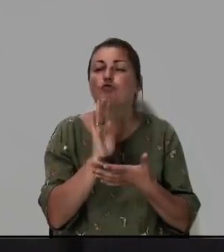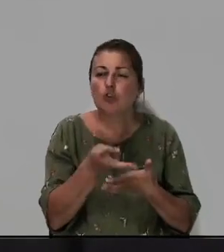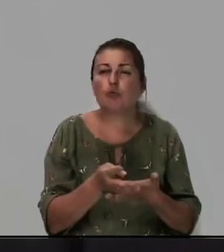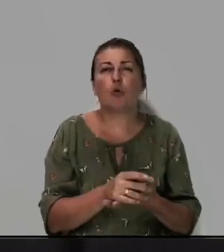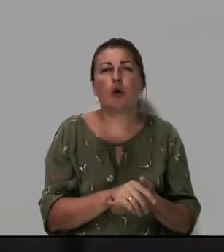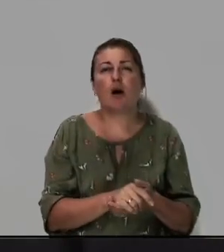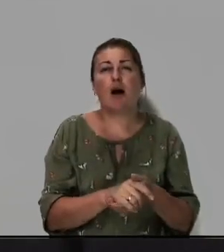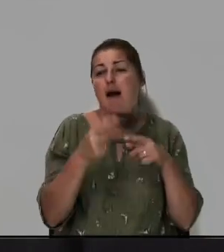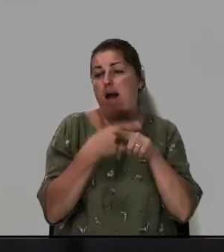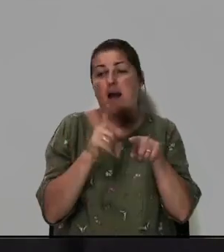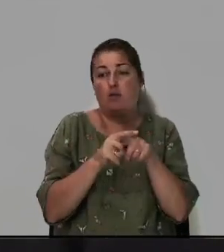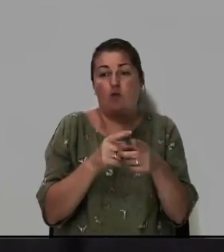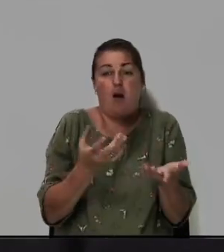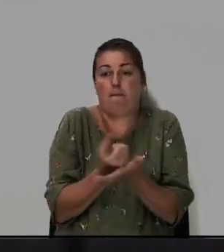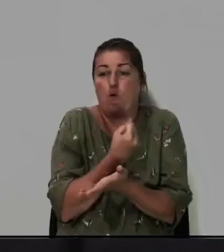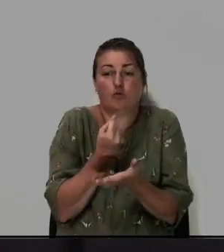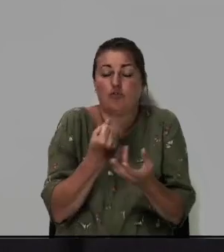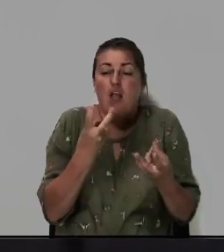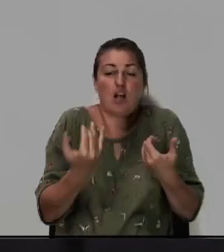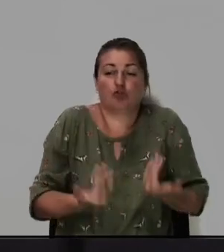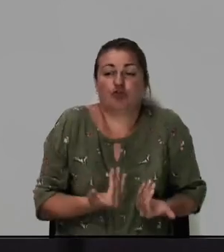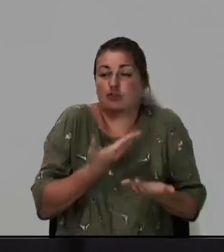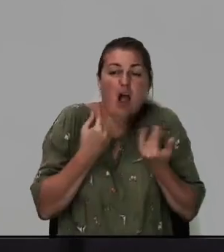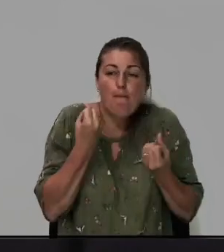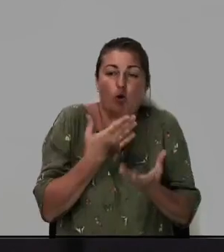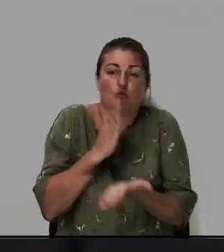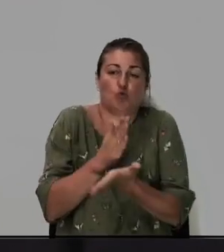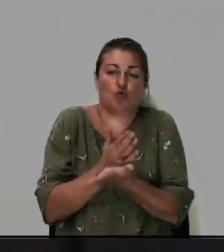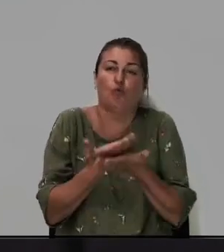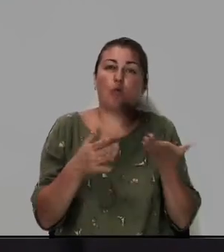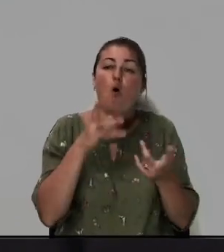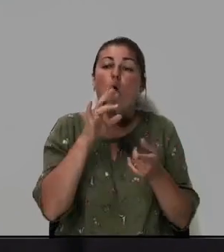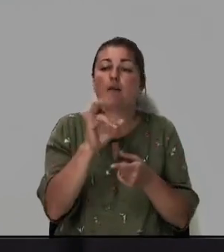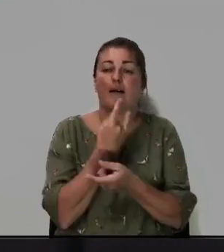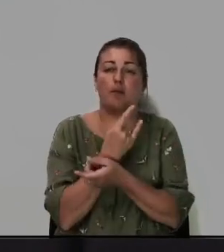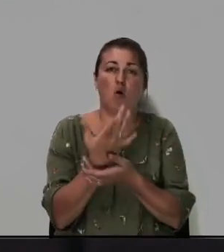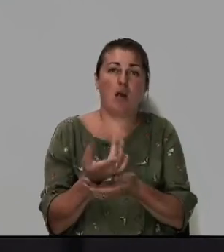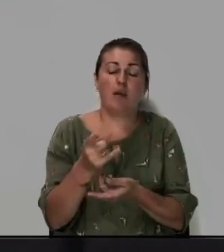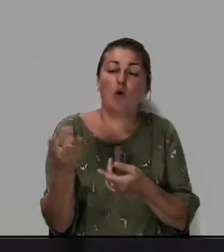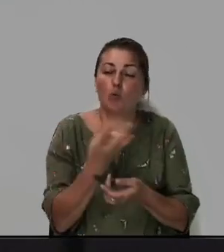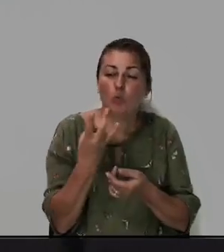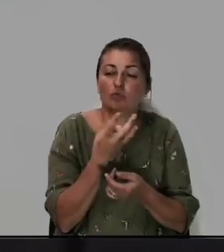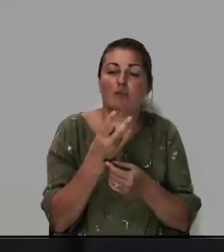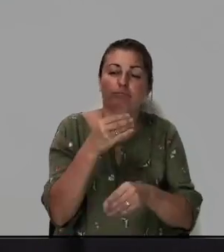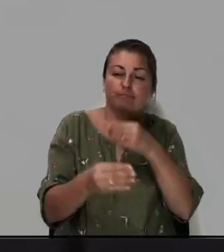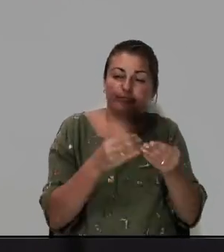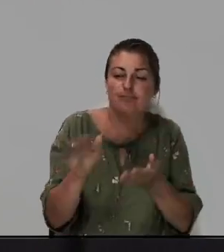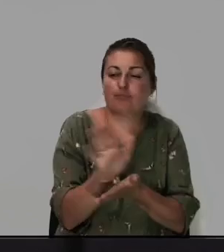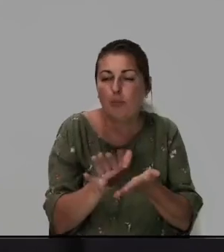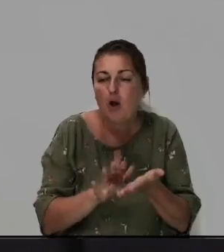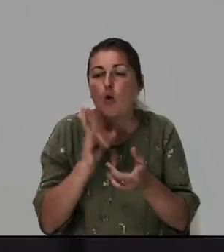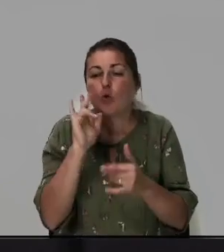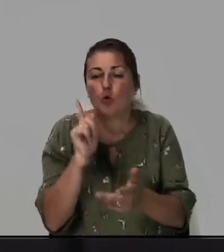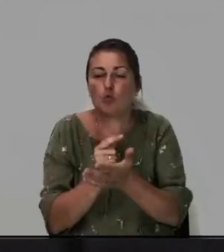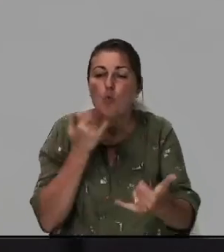это существование это нету жизни он как ребенок ему надо перепеленять кто-то должен